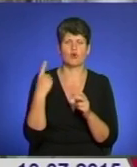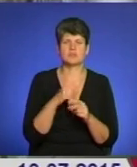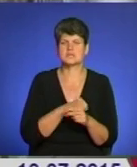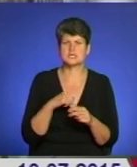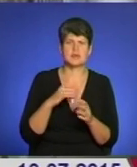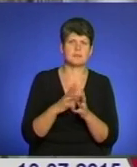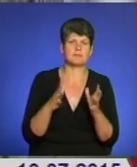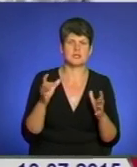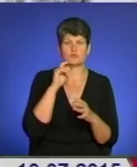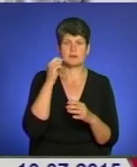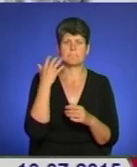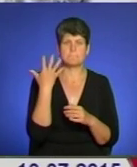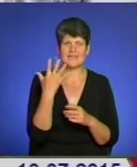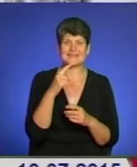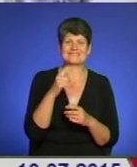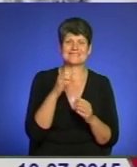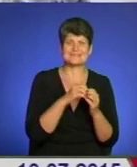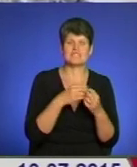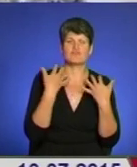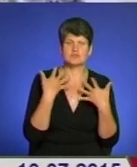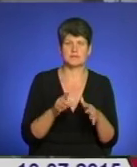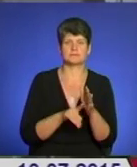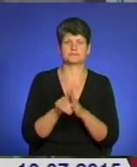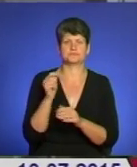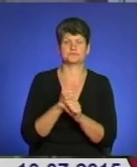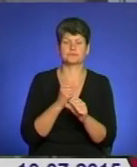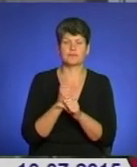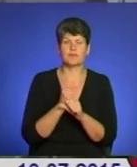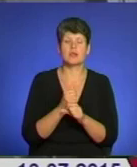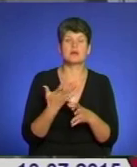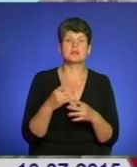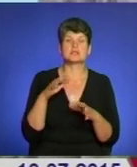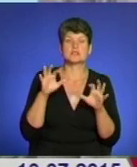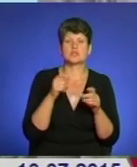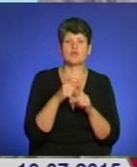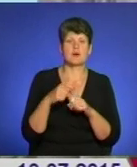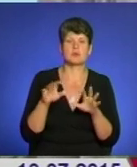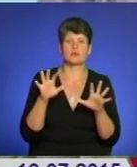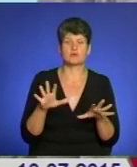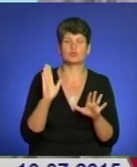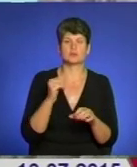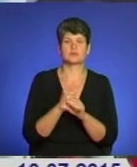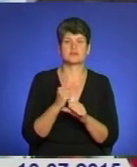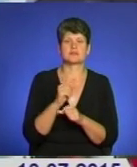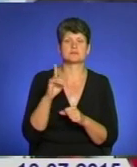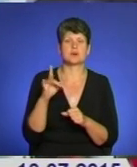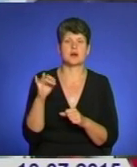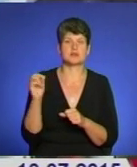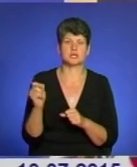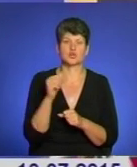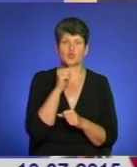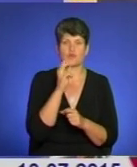Україні. П'ять з десяти вже випускають продукцію. За словами голови облдержадміністрації, працюватиме і збаразький цукровий.